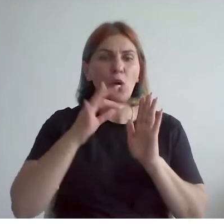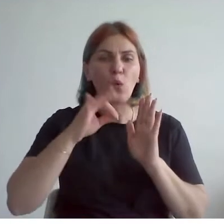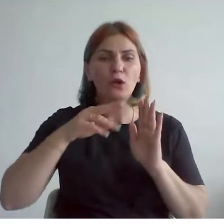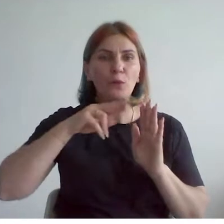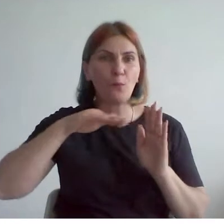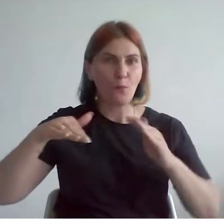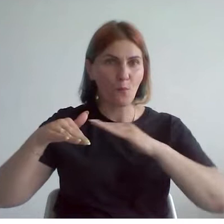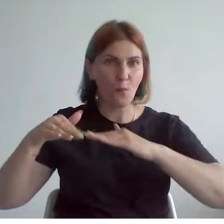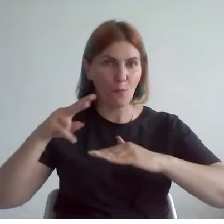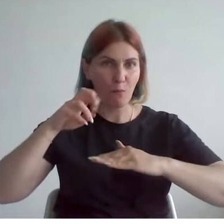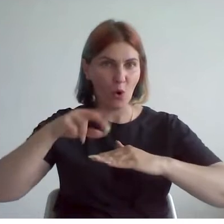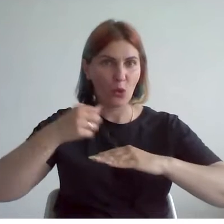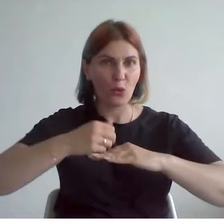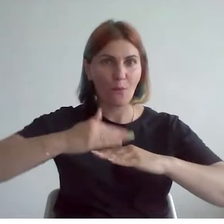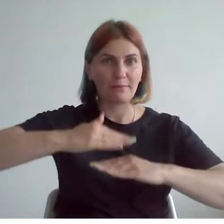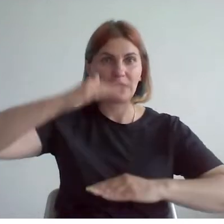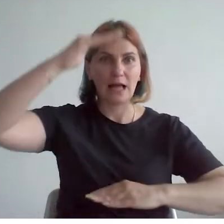Полностью прозрачная стена.